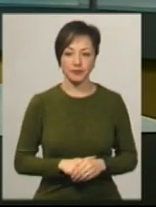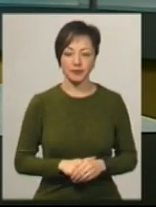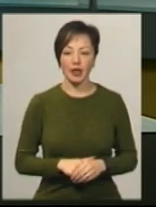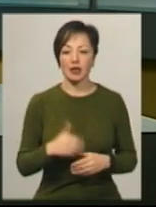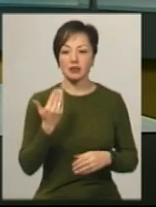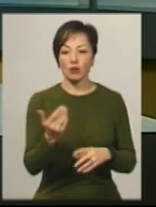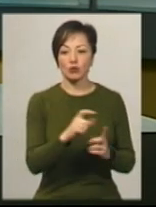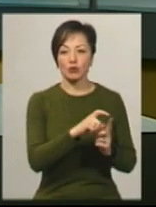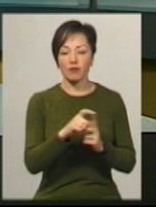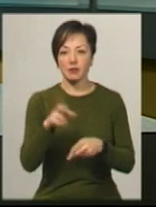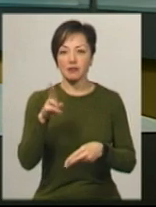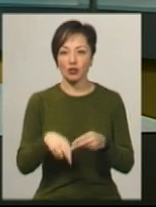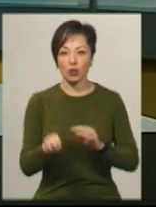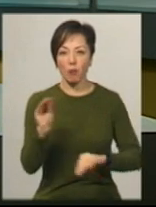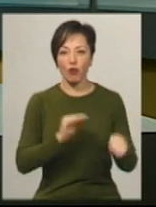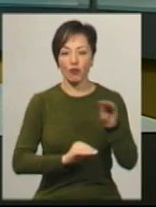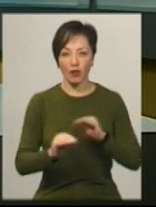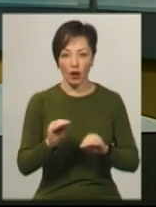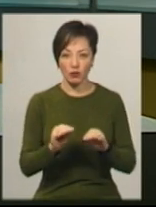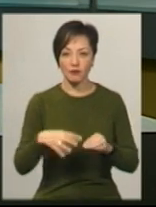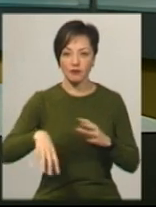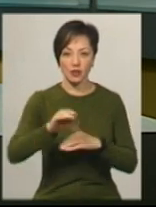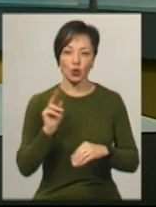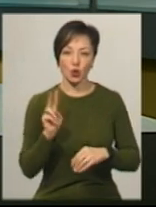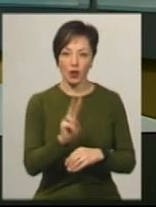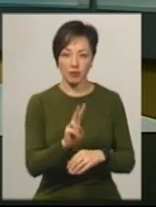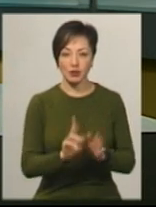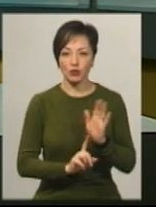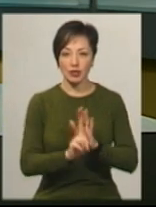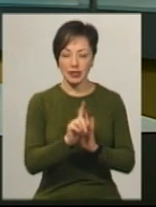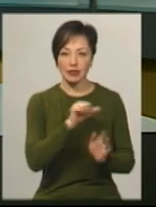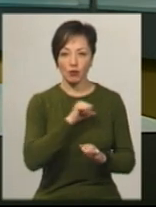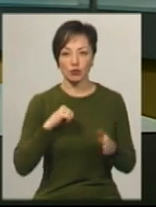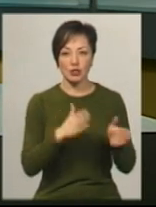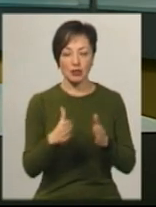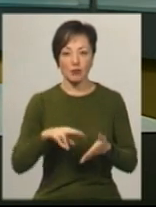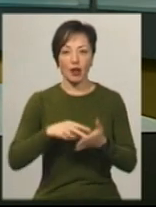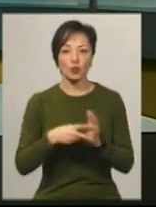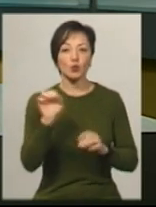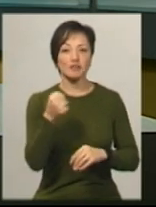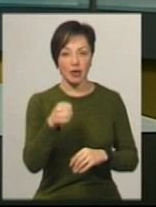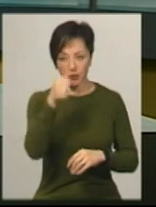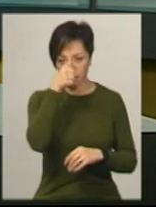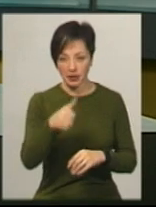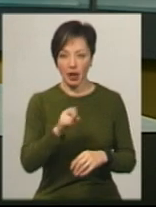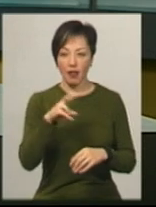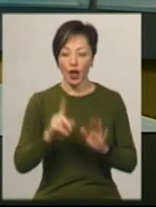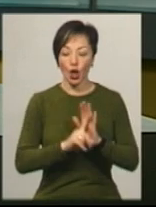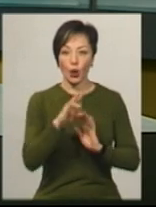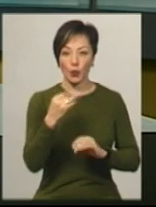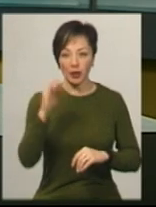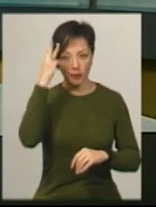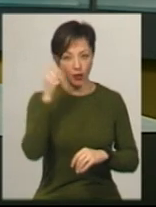За його словами, завершити монтаж валідаторів во всіх тролейбусах та запустити саму систему планують у серпні. Утім, з лютого